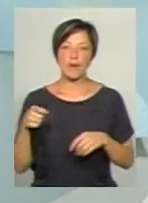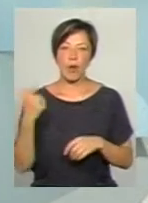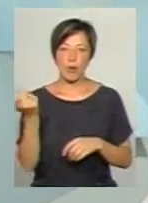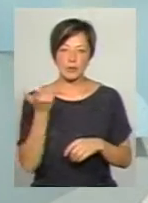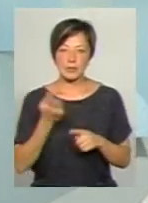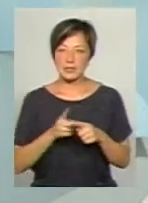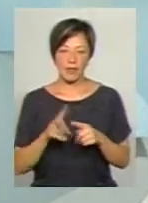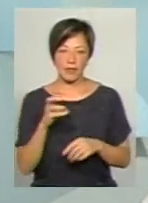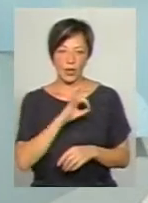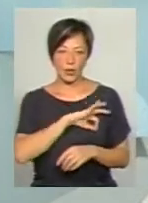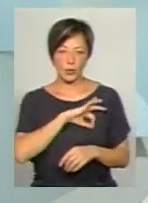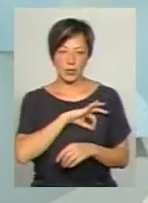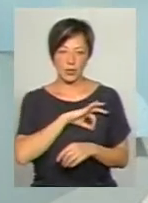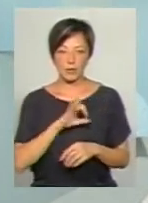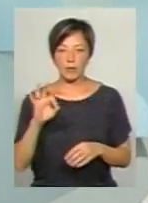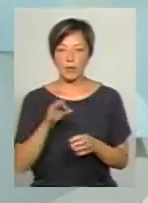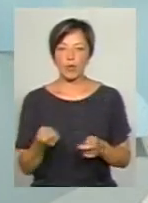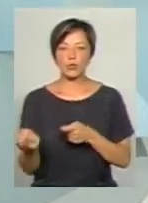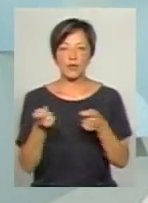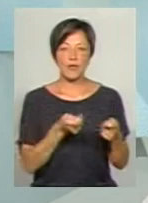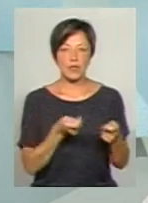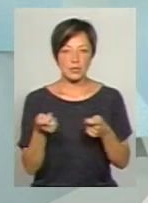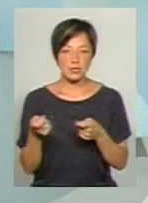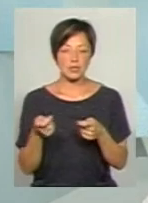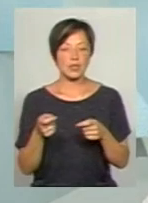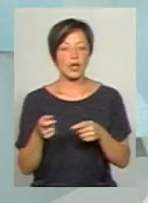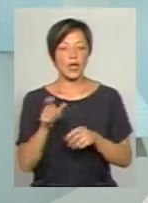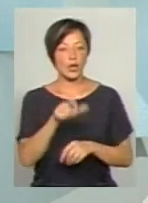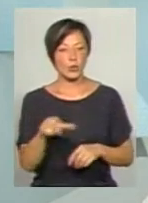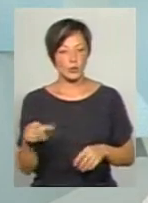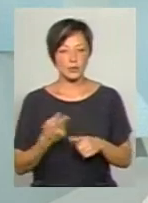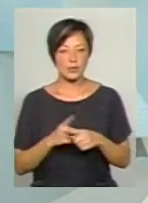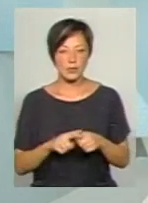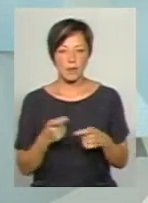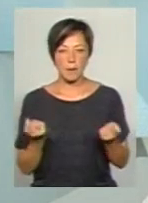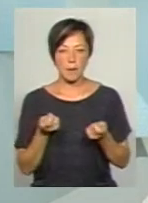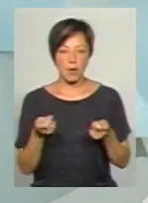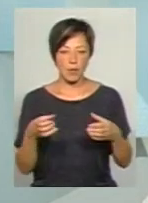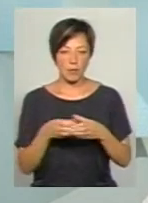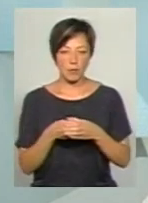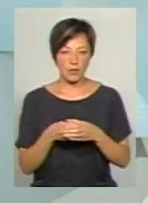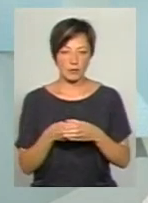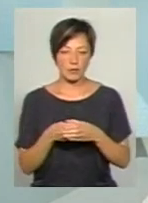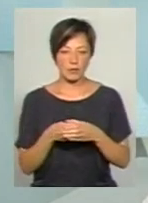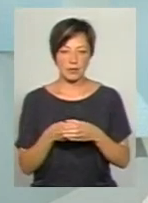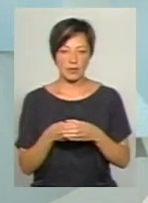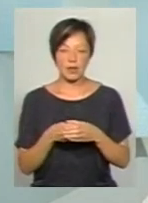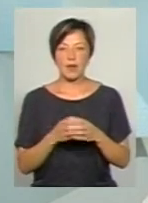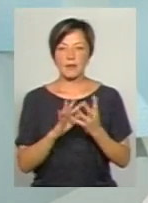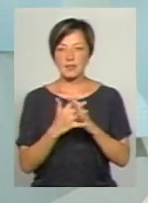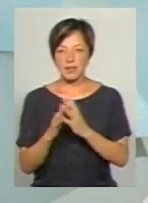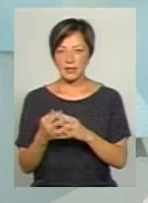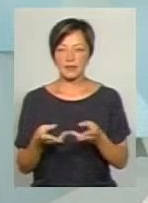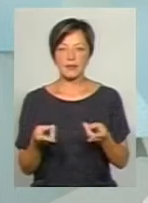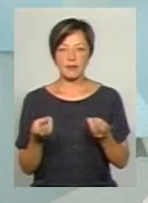такому плані. Щодо довезень, люди, які в тих населених пунктах, звідки